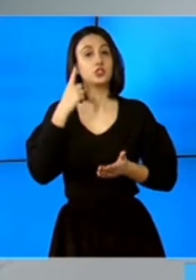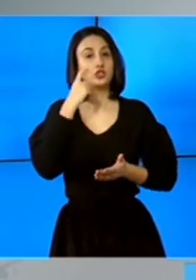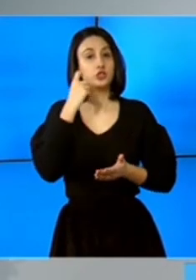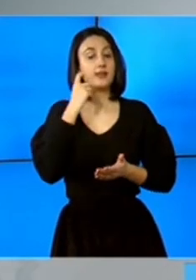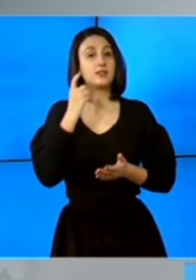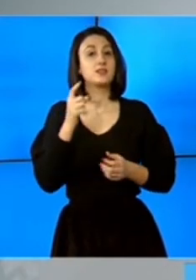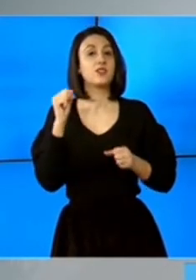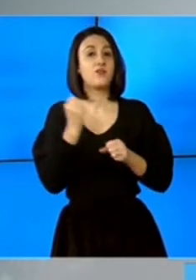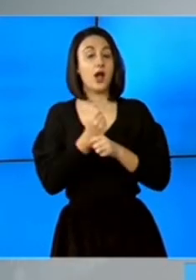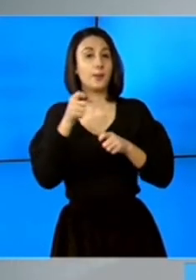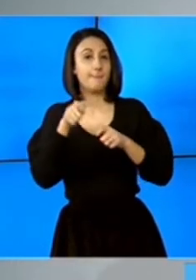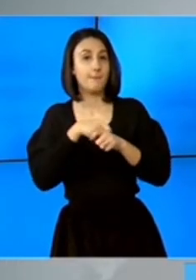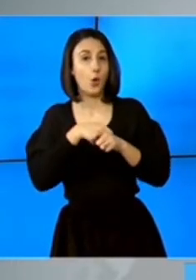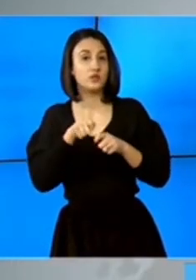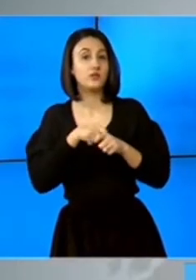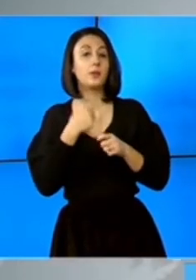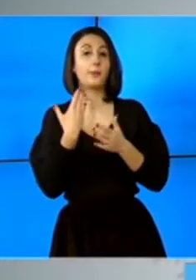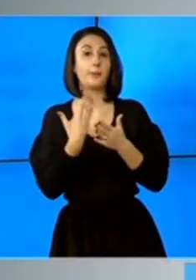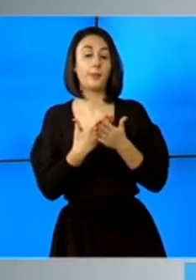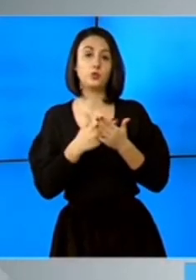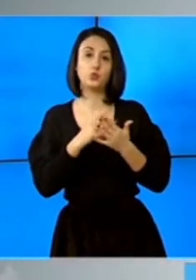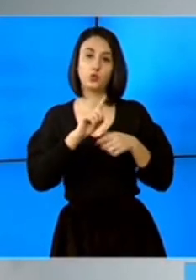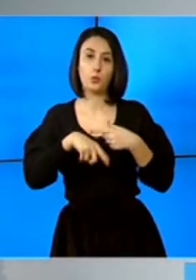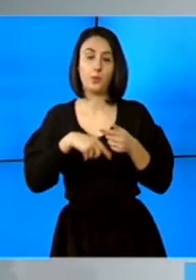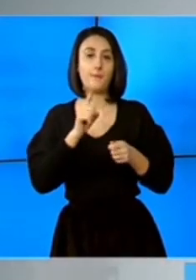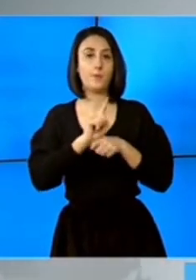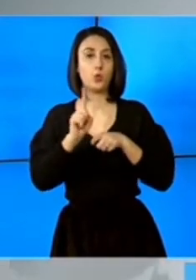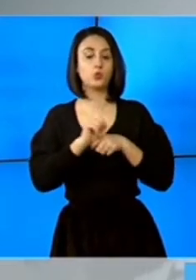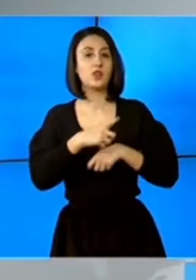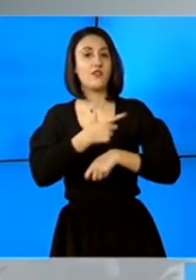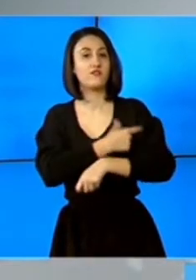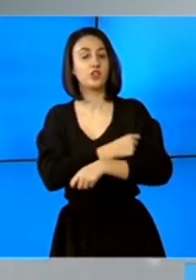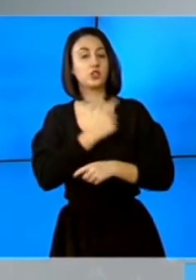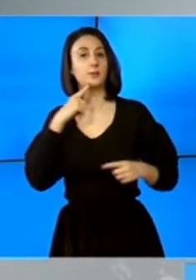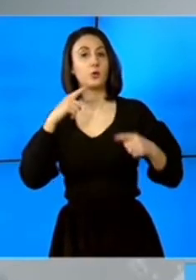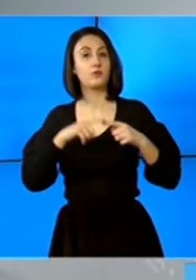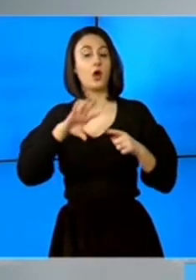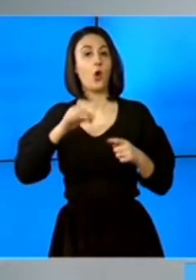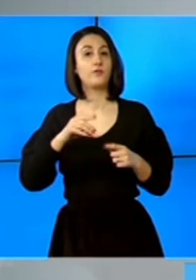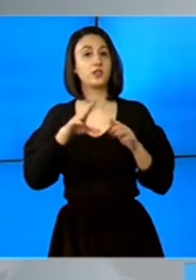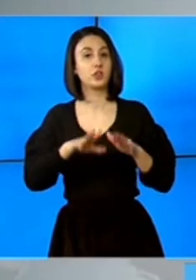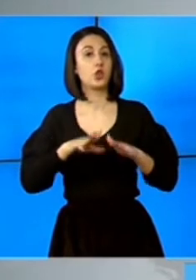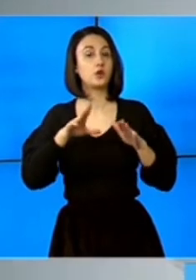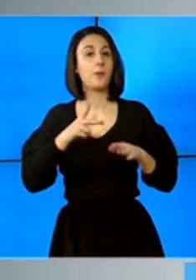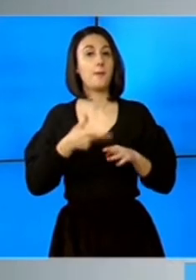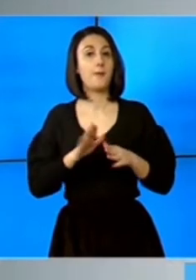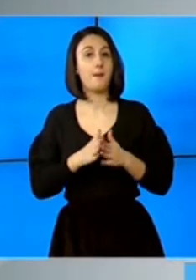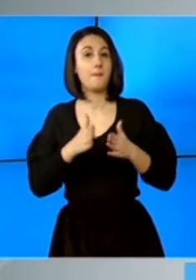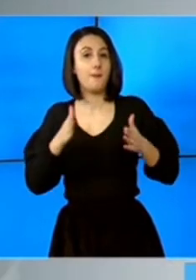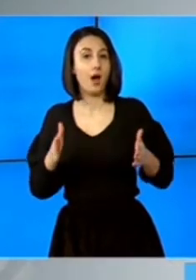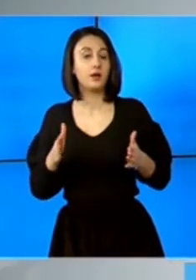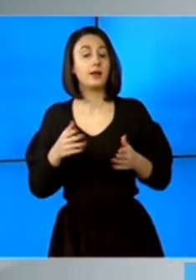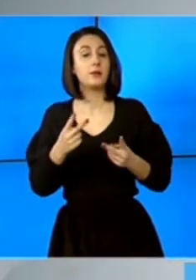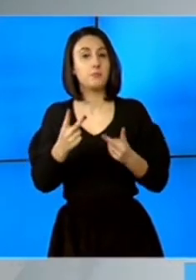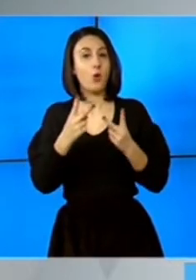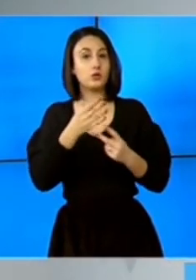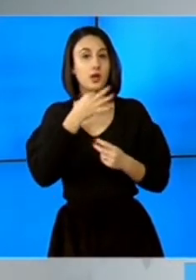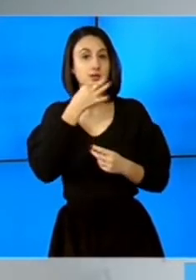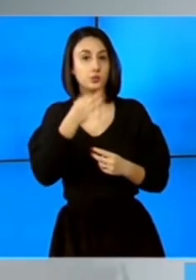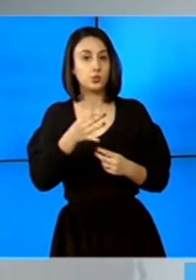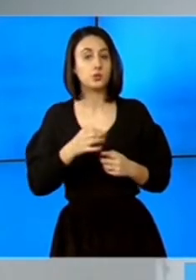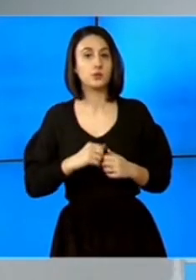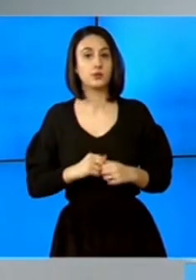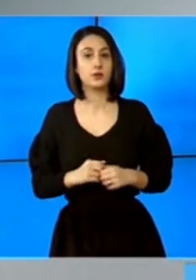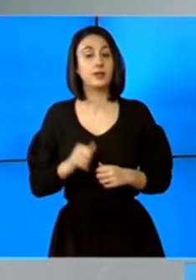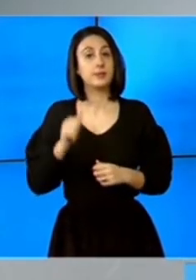să facă modificări astfel încât ulterior producția de vaccin împotriva COVID-19 să fie mai mare. Important de menționat este însă că